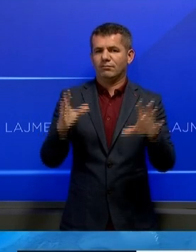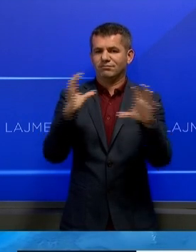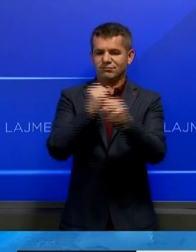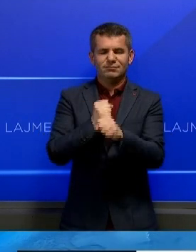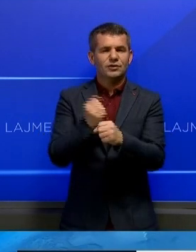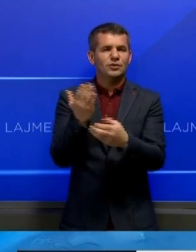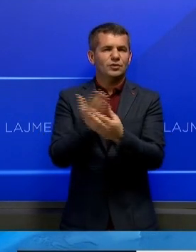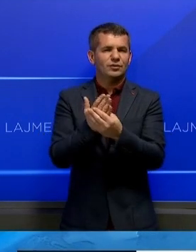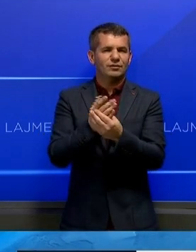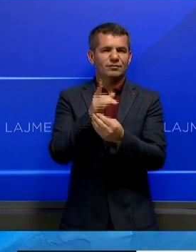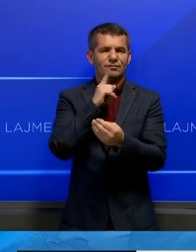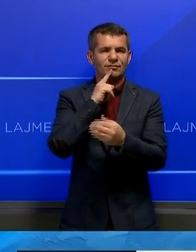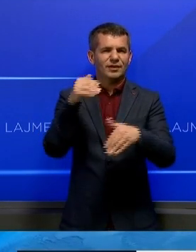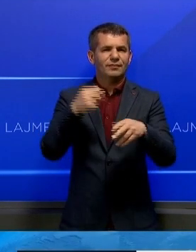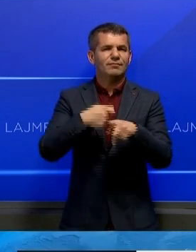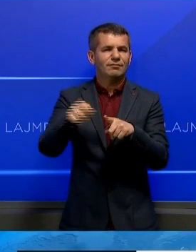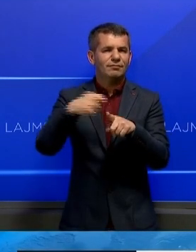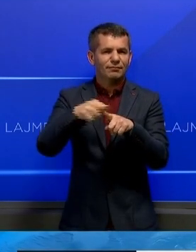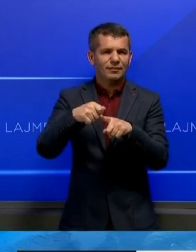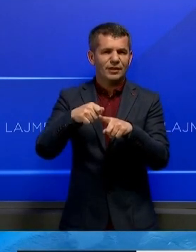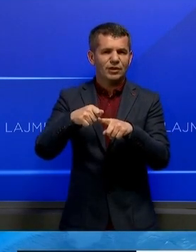dokumentit për vetingu në drejtsi.